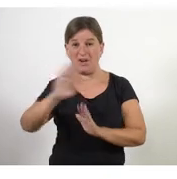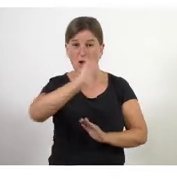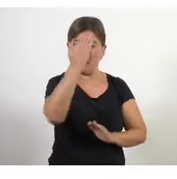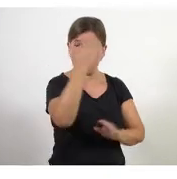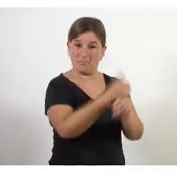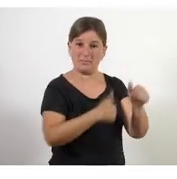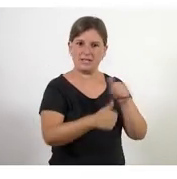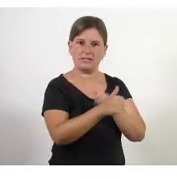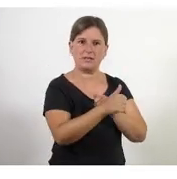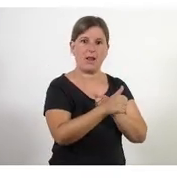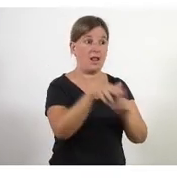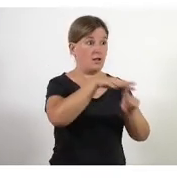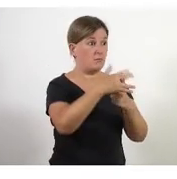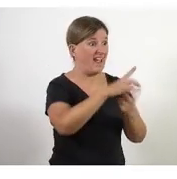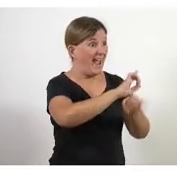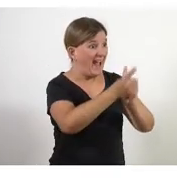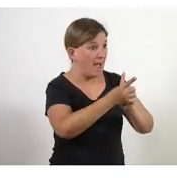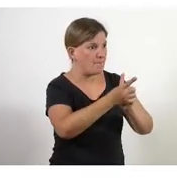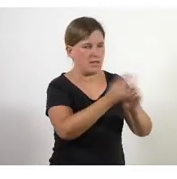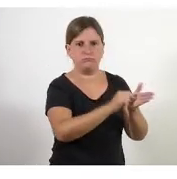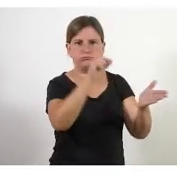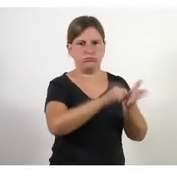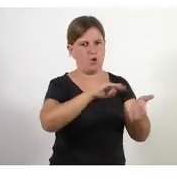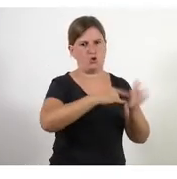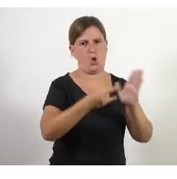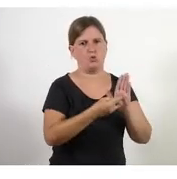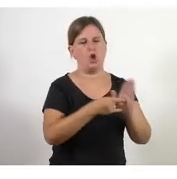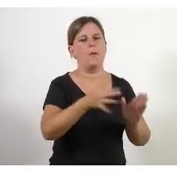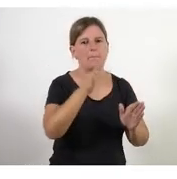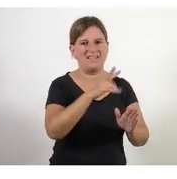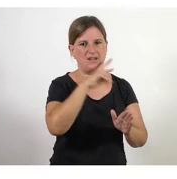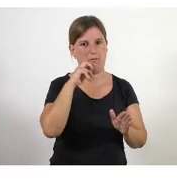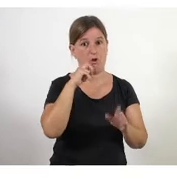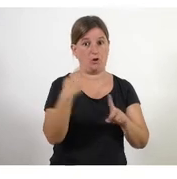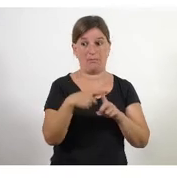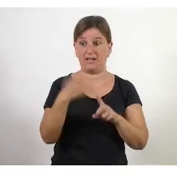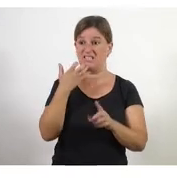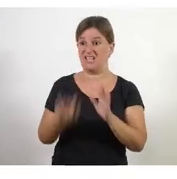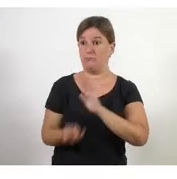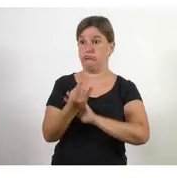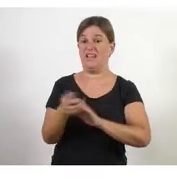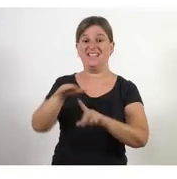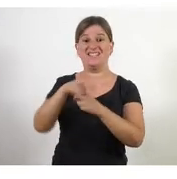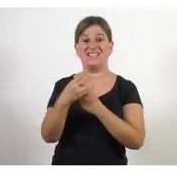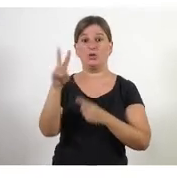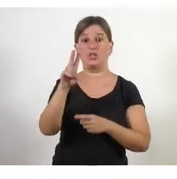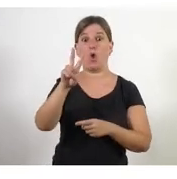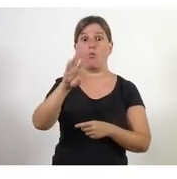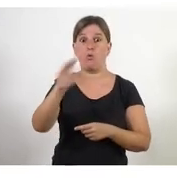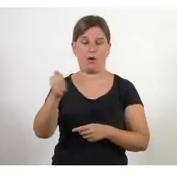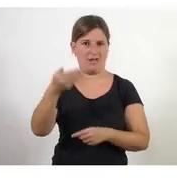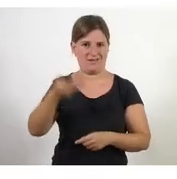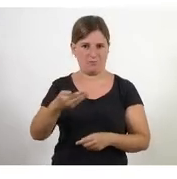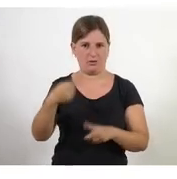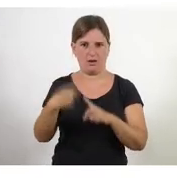respondre fora el canvi o aportar valor perquè en un entorn buca això és més important si en un entorn incert